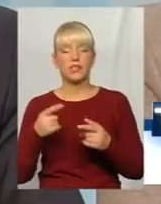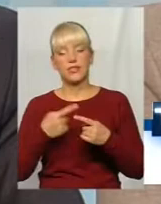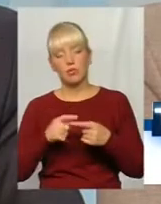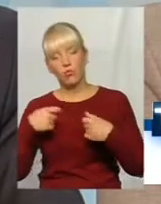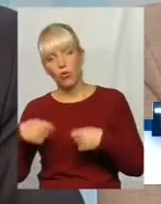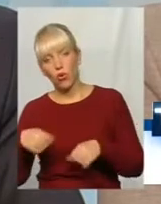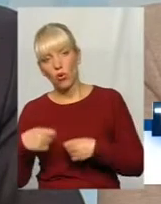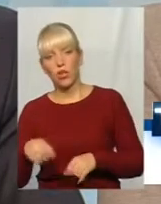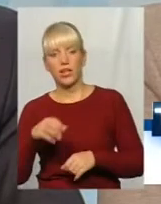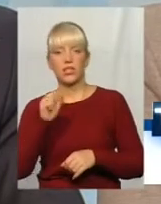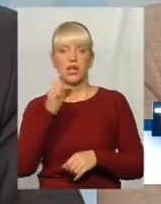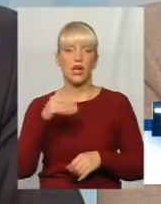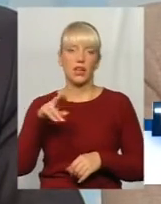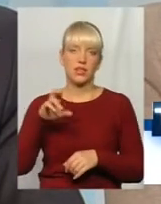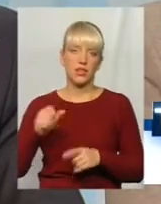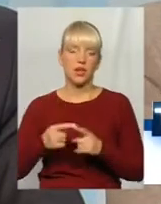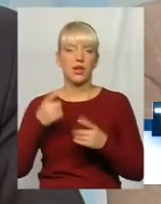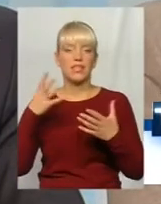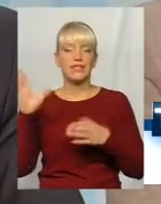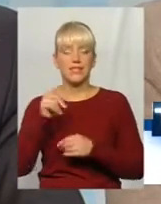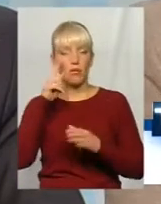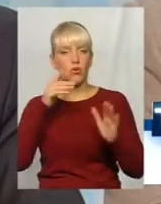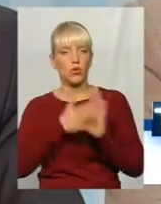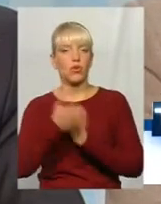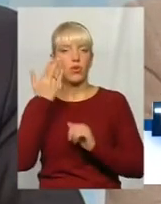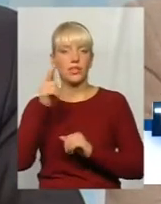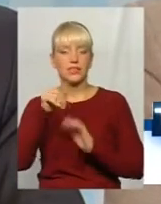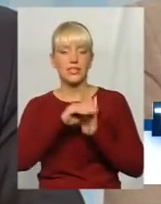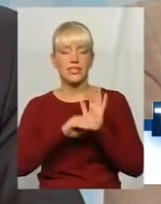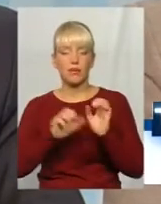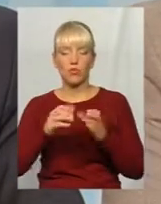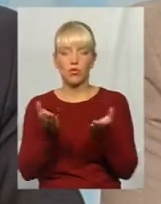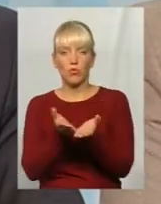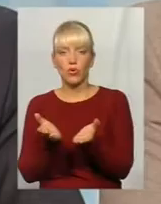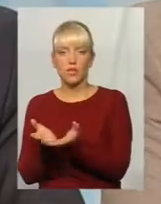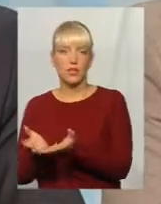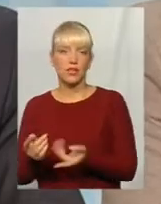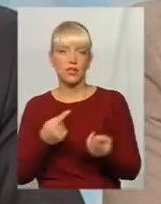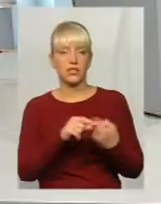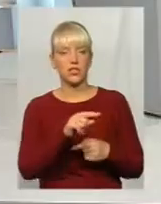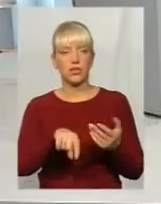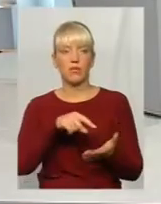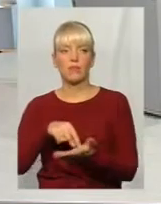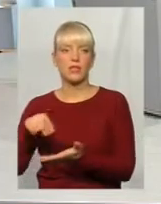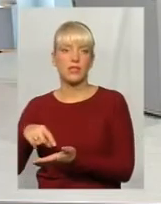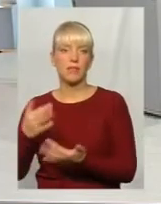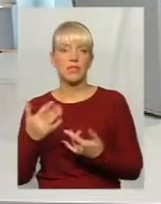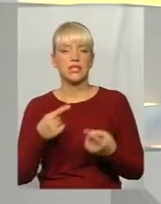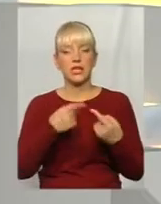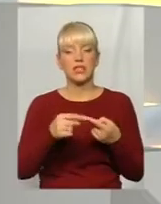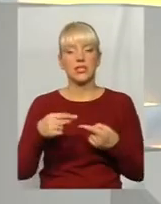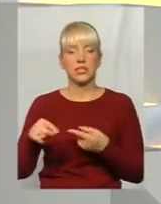оренда, коли все буде публічно, прозоро, коли ти зможеш в системі навіть порівняти з іншими містами, наскільки різниця ціна